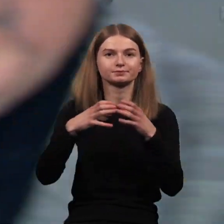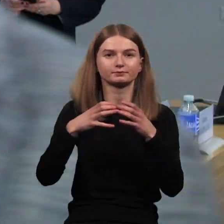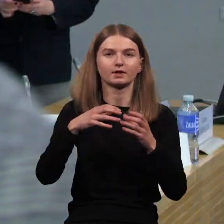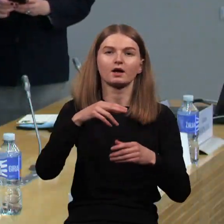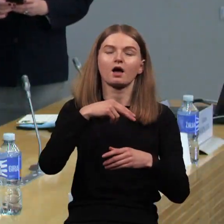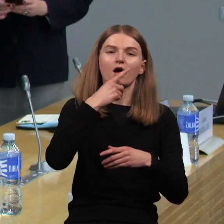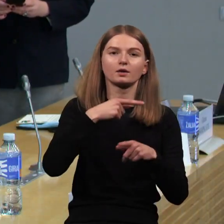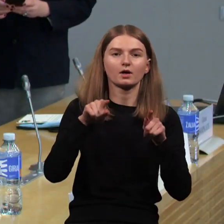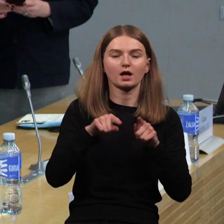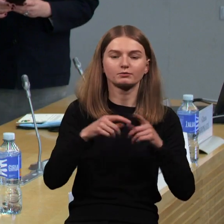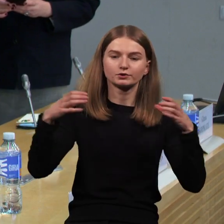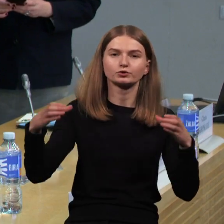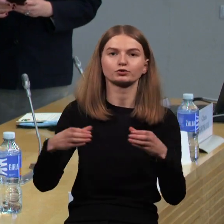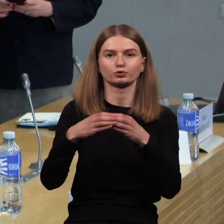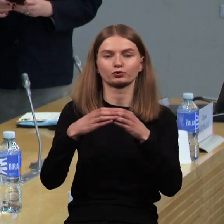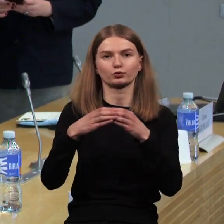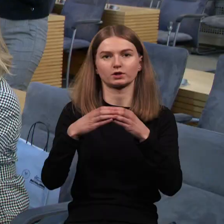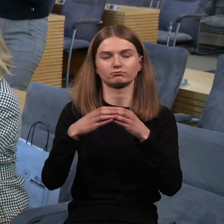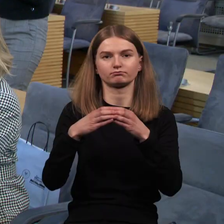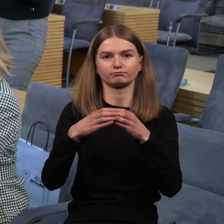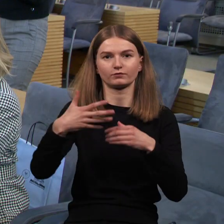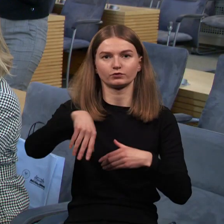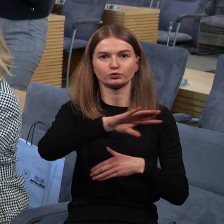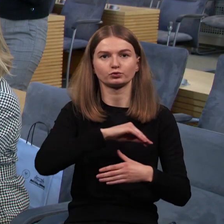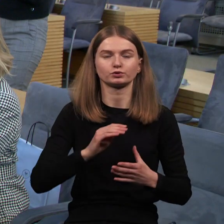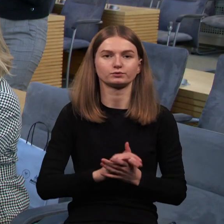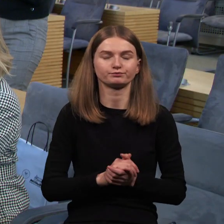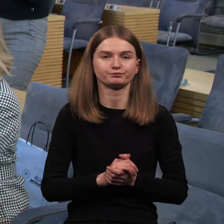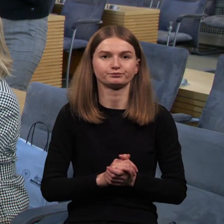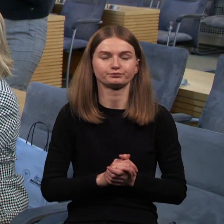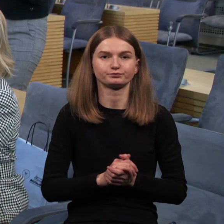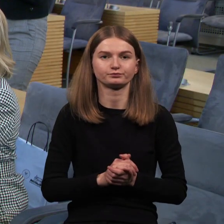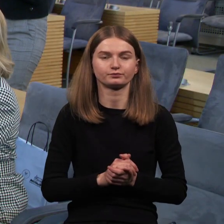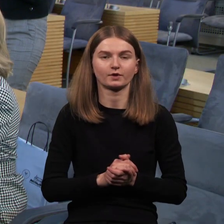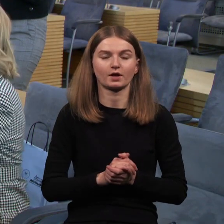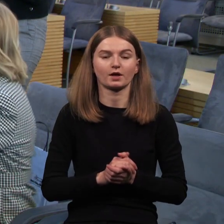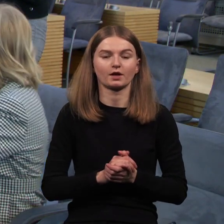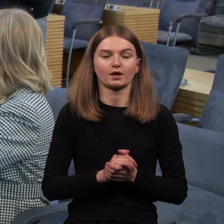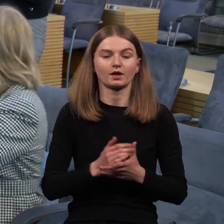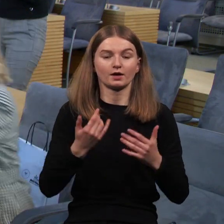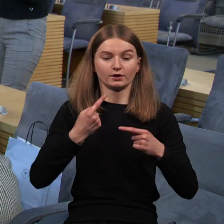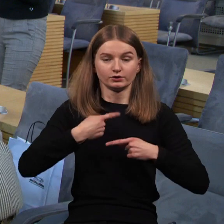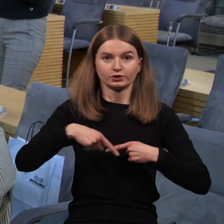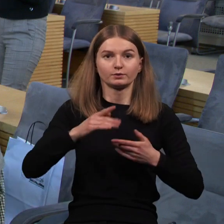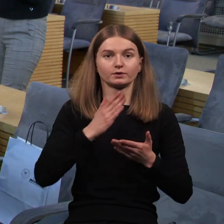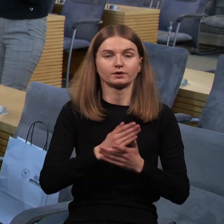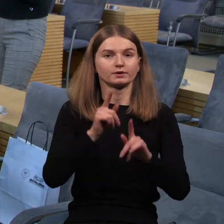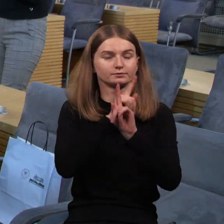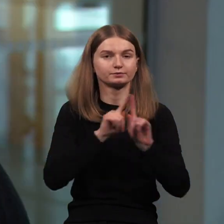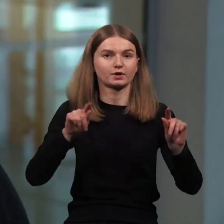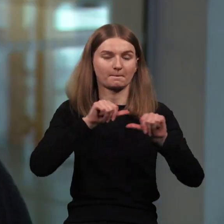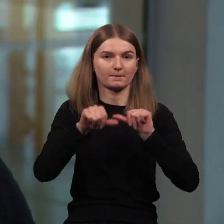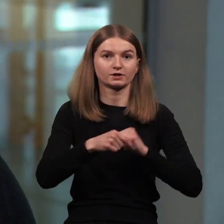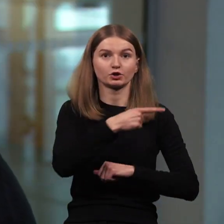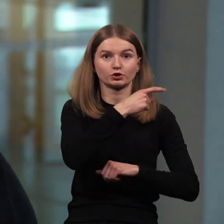kartų, bet ir įvairių kraštų lietuvius. Šiemet yra tokie ypatingi metai, šimtas metų